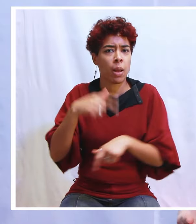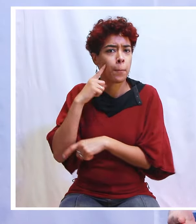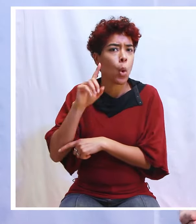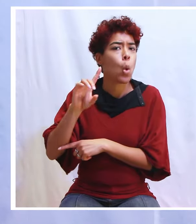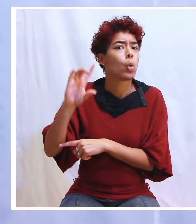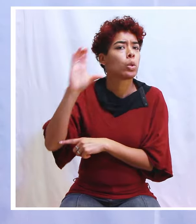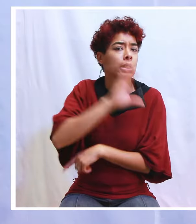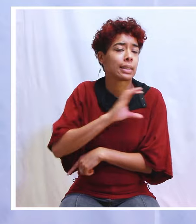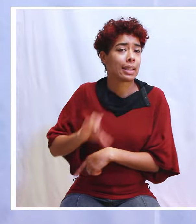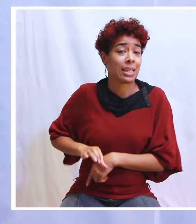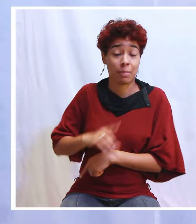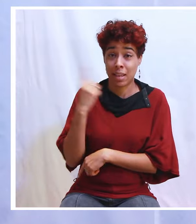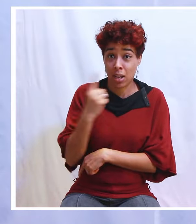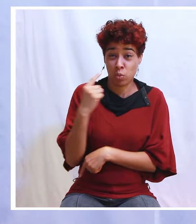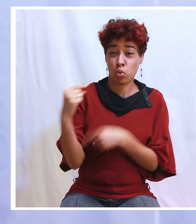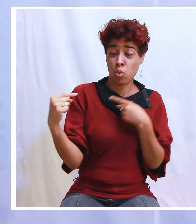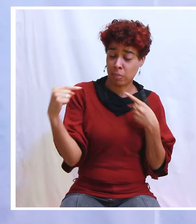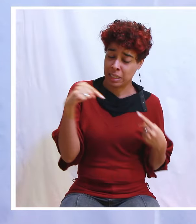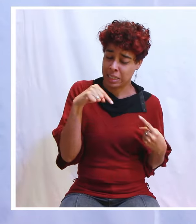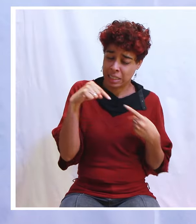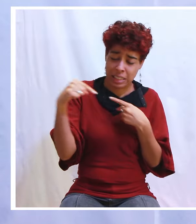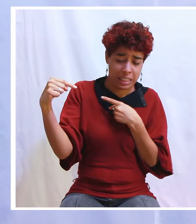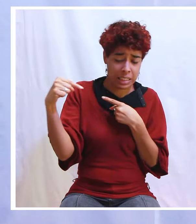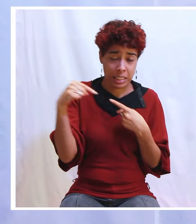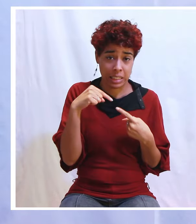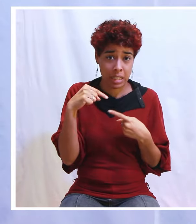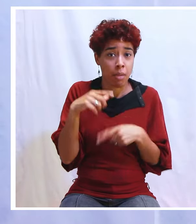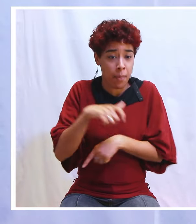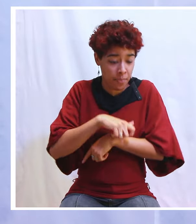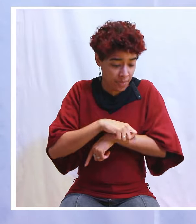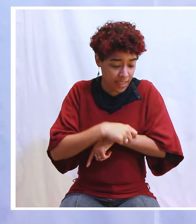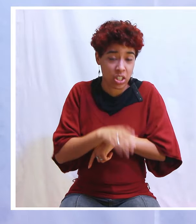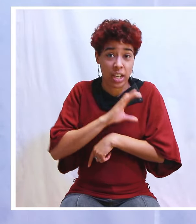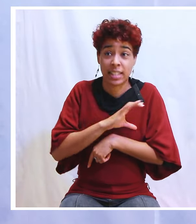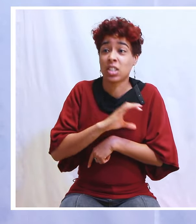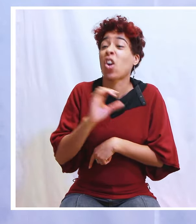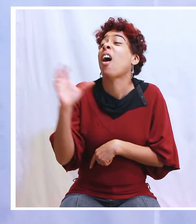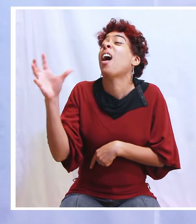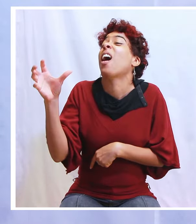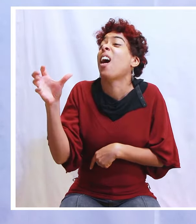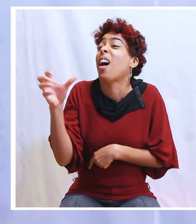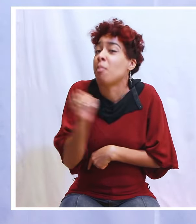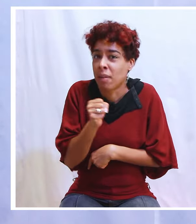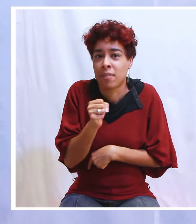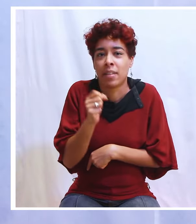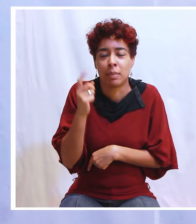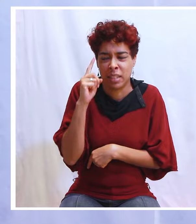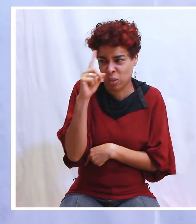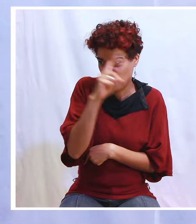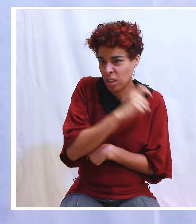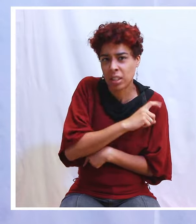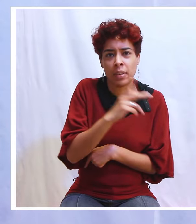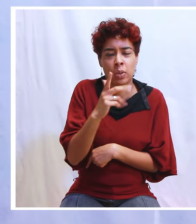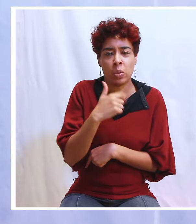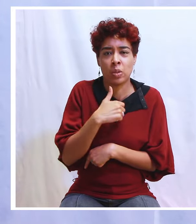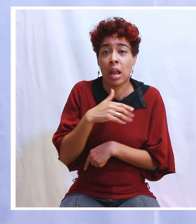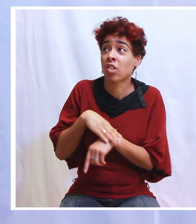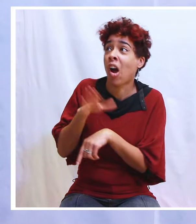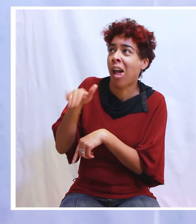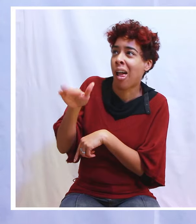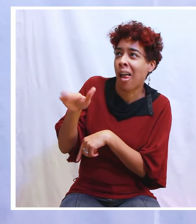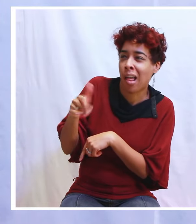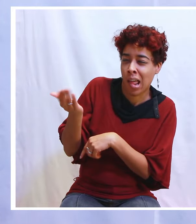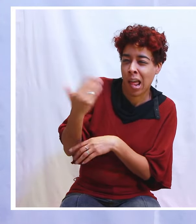Mais tu auras toujours cette force d'opposition qui essaiera même ta chair de te rattraper au moment où tu auras des difficultés, des épreuves,